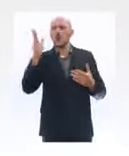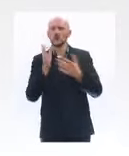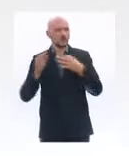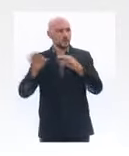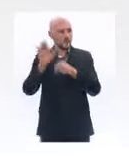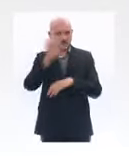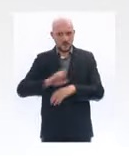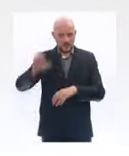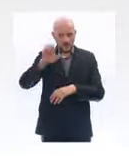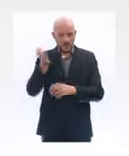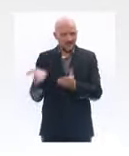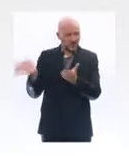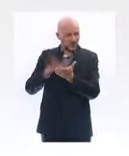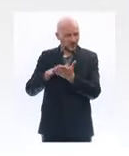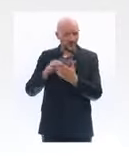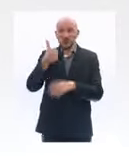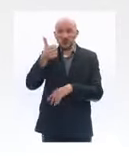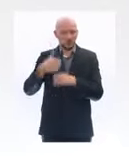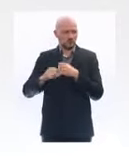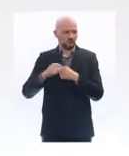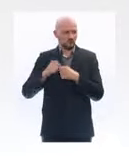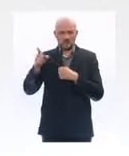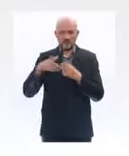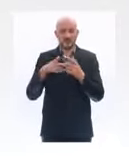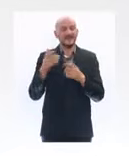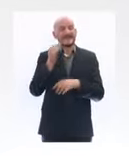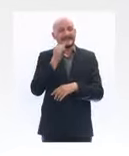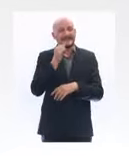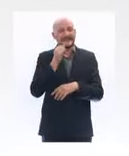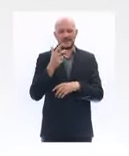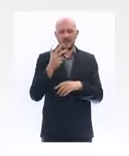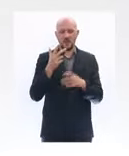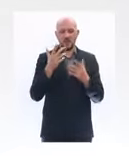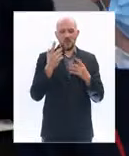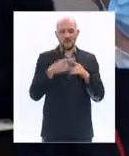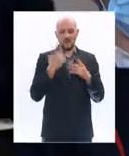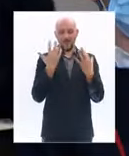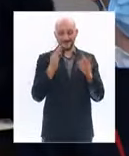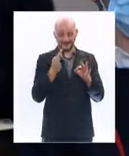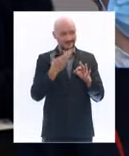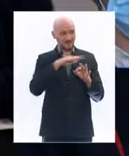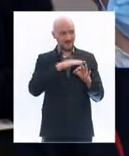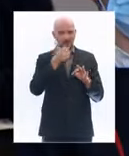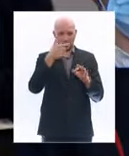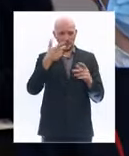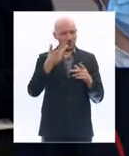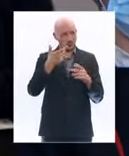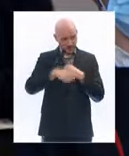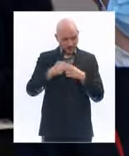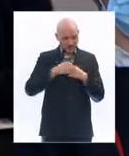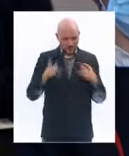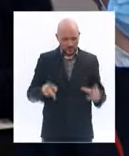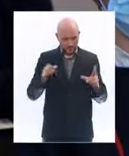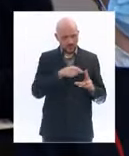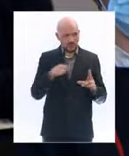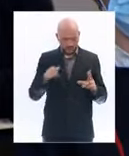une semaine. Chez les voisins italiens, il a fait x10 en trois semaines. Et ça va moins vite en France. Pourquoi ? Ce n pas parce que le virus serait différent. c'est parce que